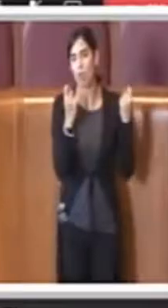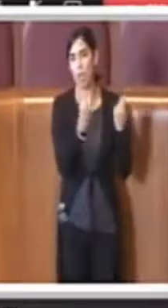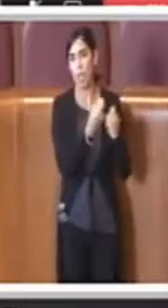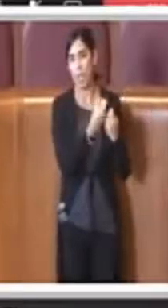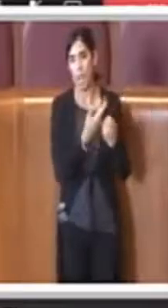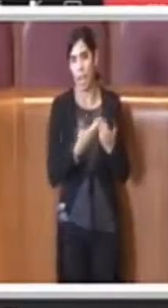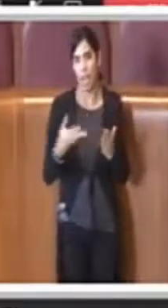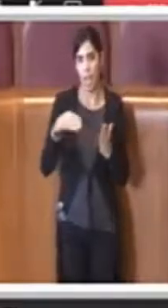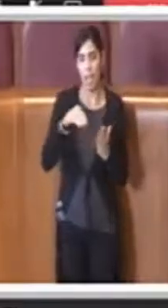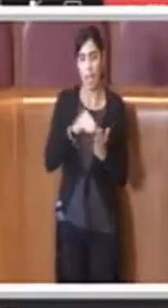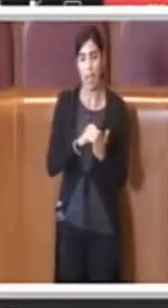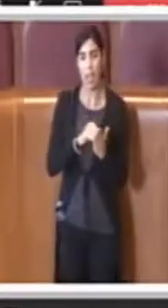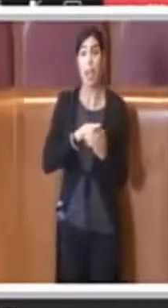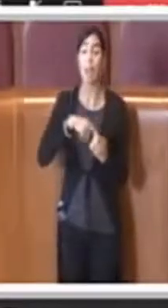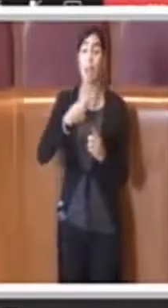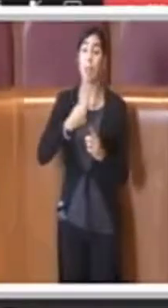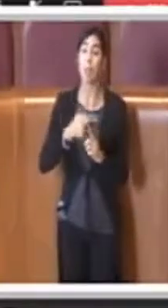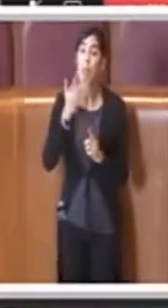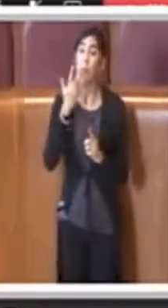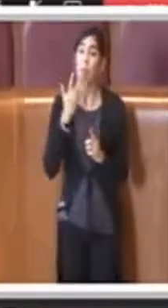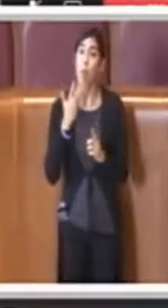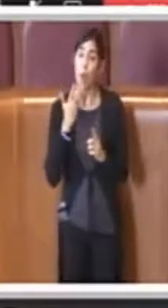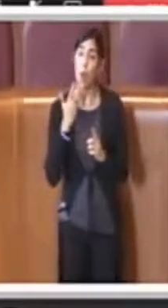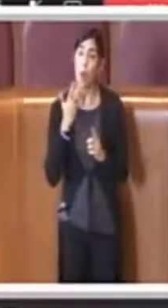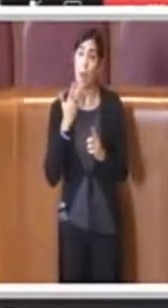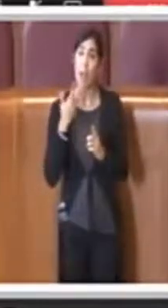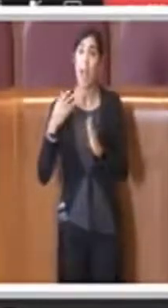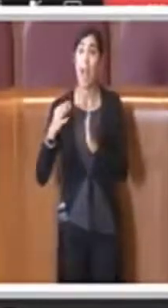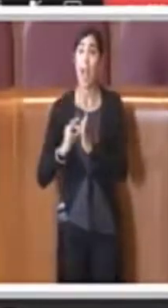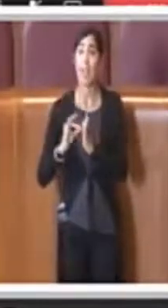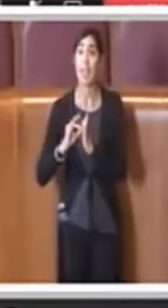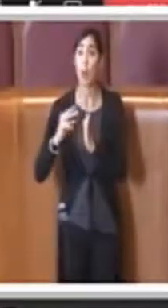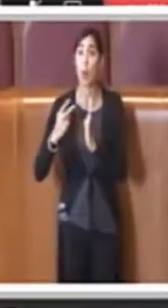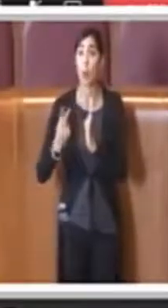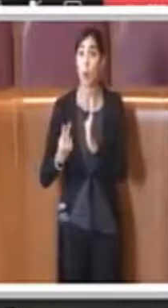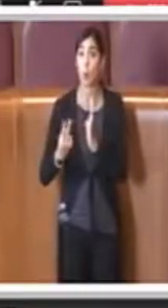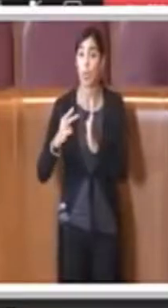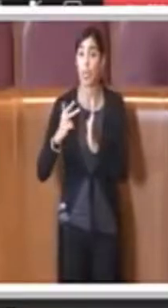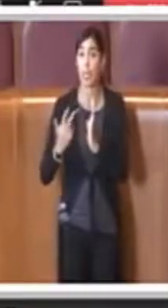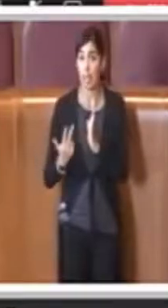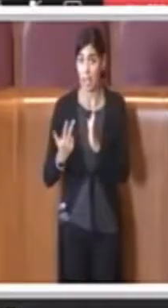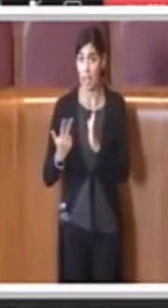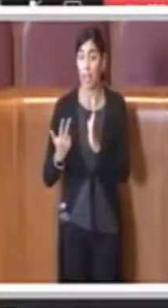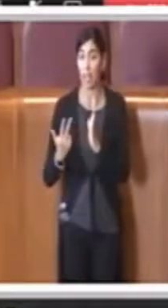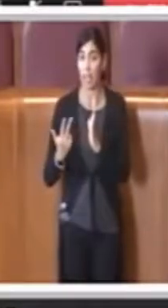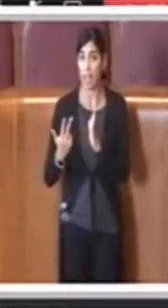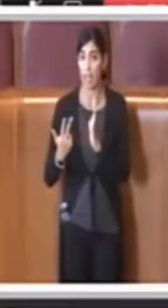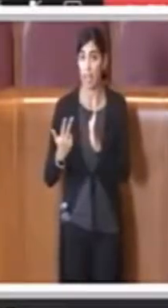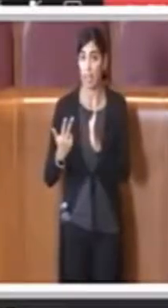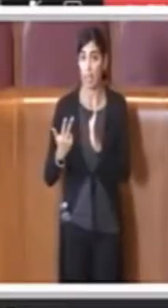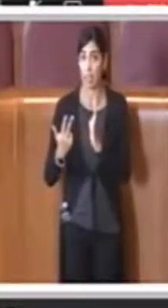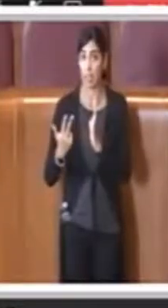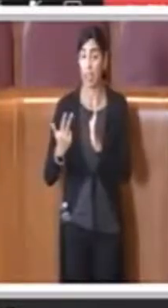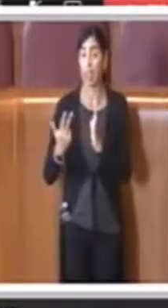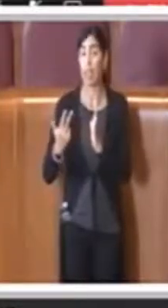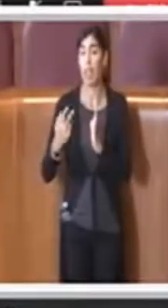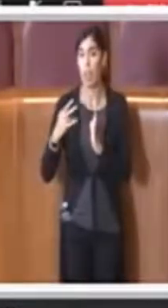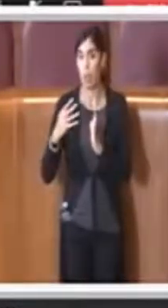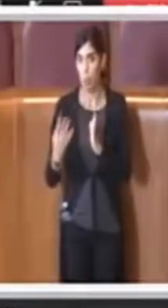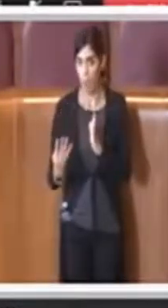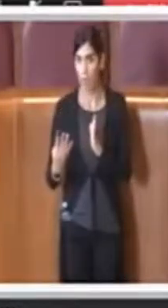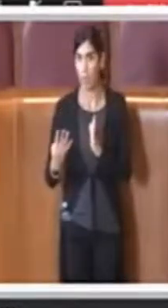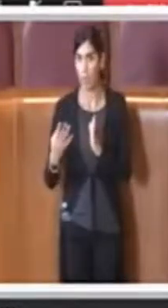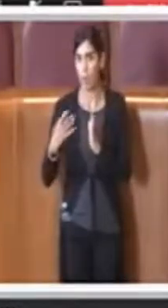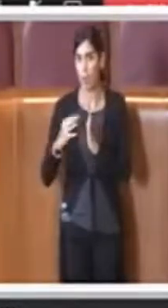modifica l'articolo 2,'articolo 3 e l'articolo 4